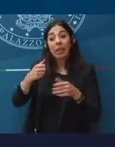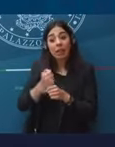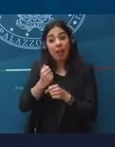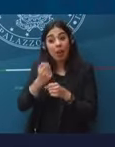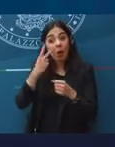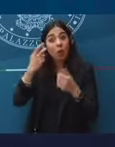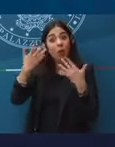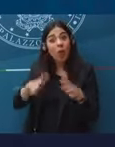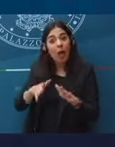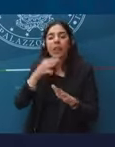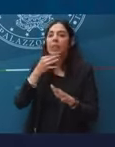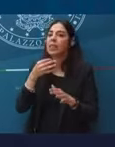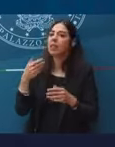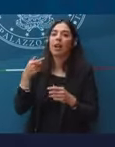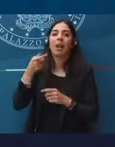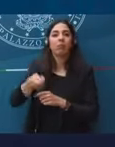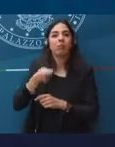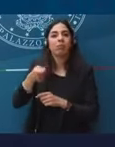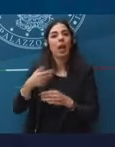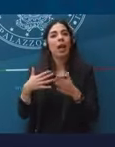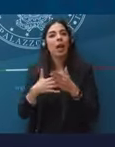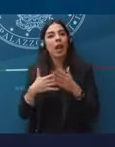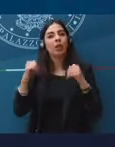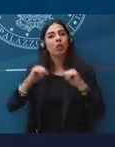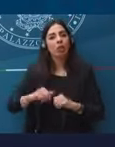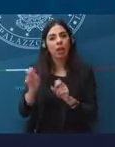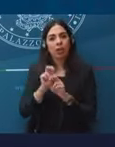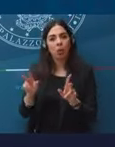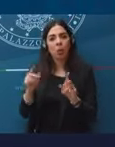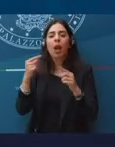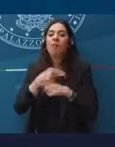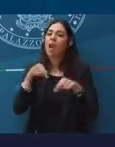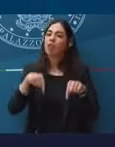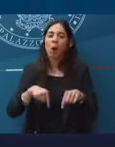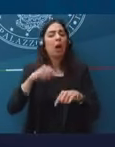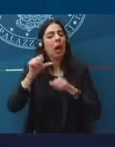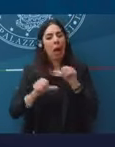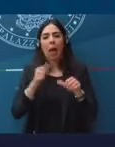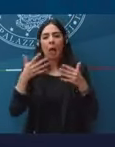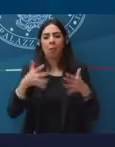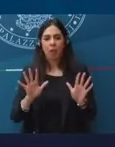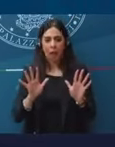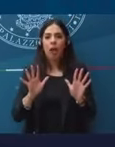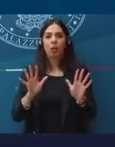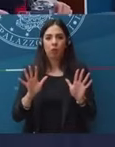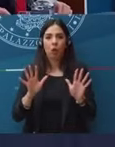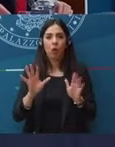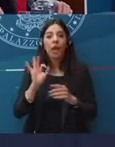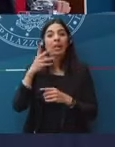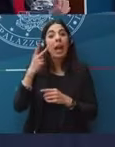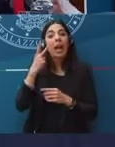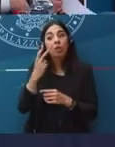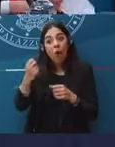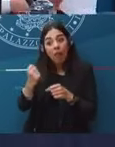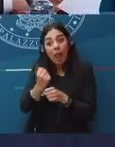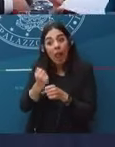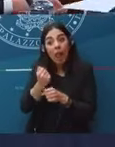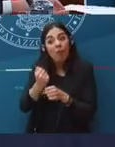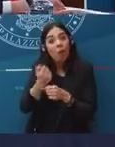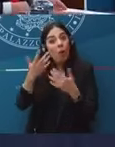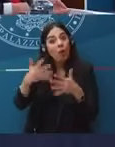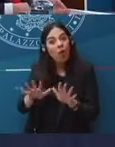quando finisci quel periodo di lavoro non devi riavviare le pratiche per iniziare da capo l